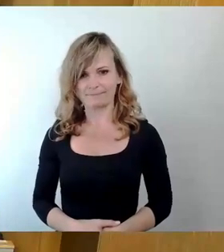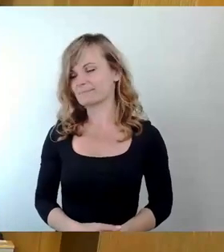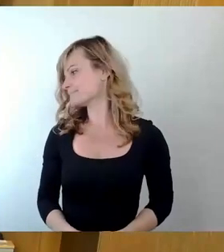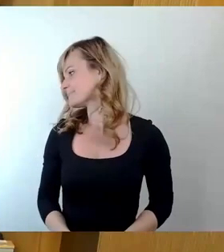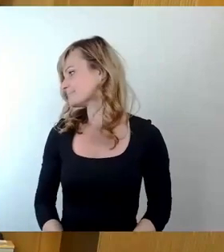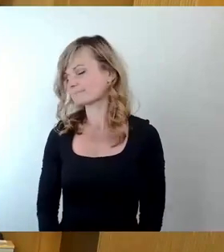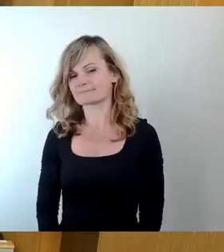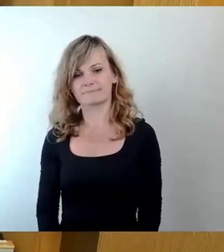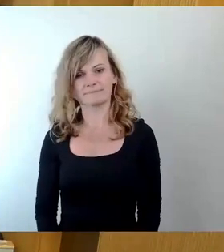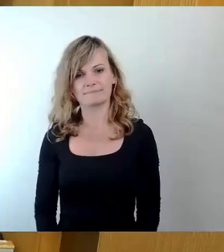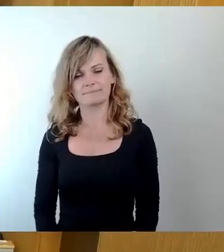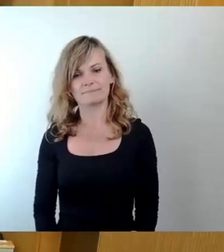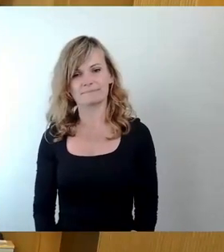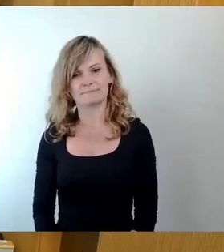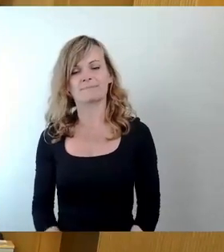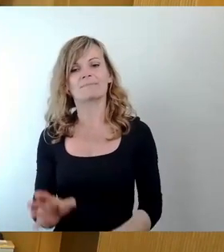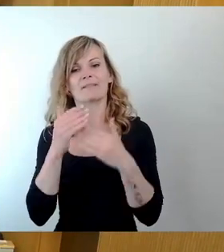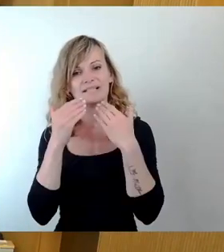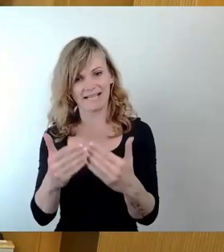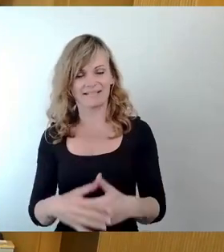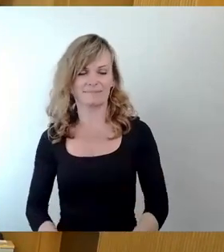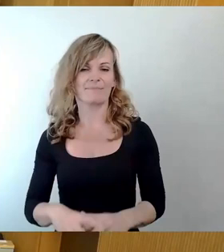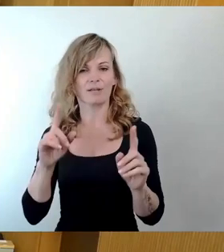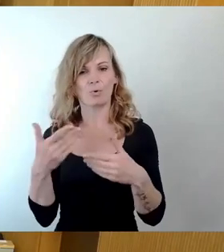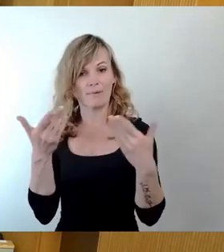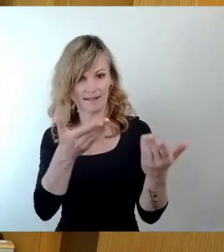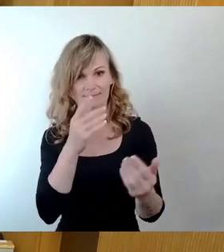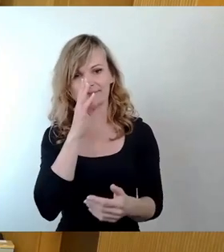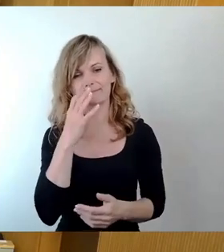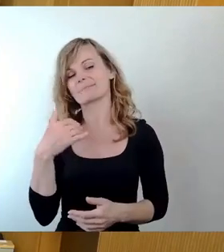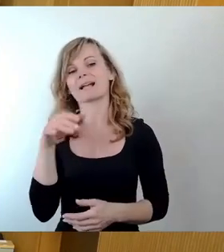Schönen Dank. Nochmal das Wort, Klaus Lippmann.